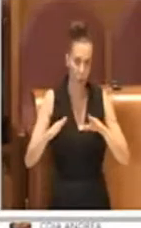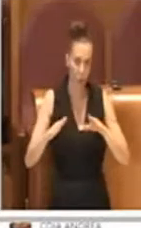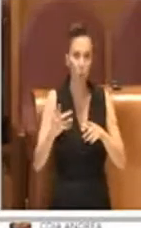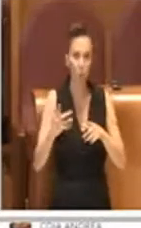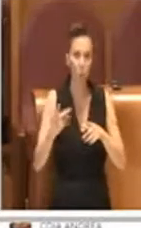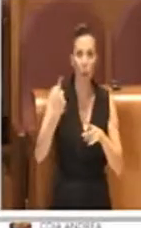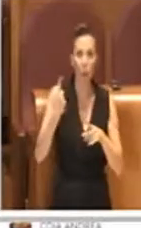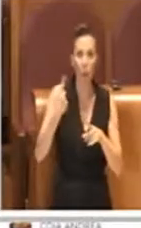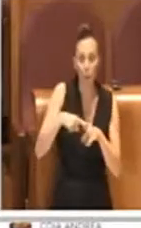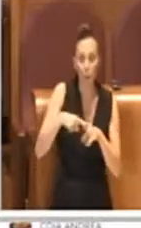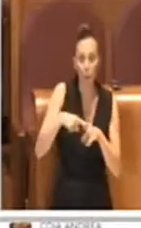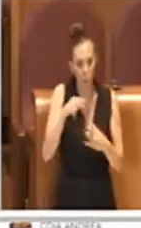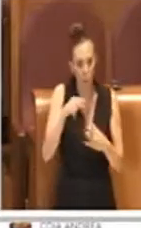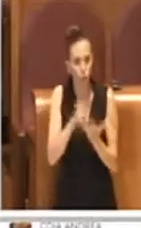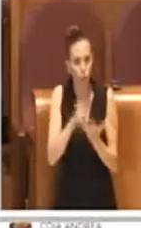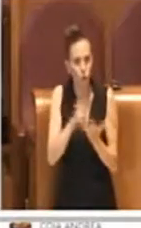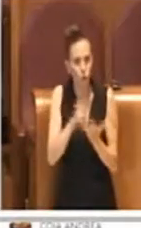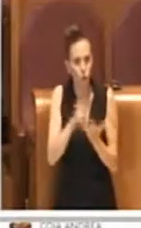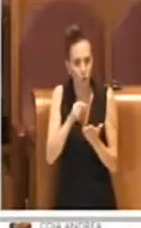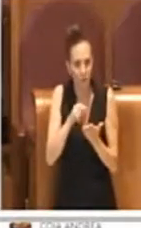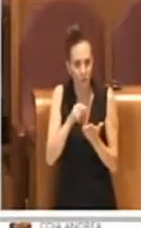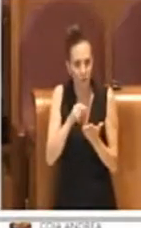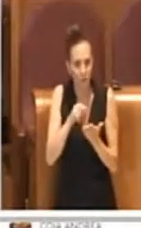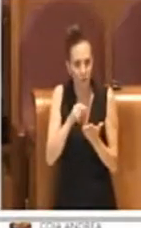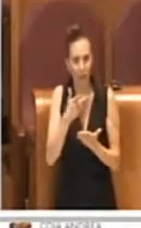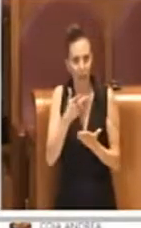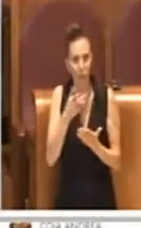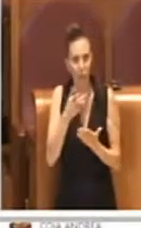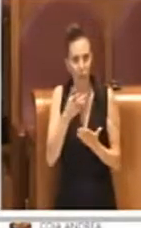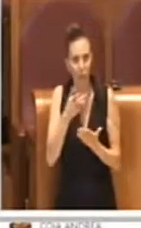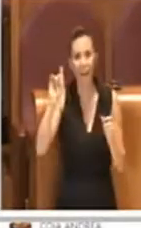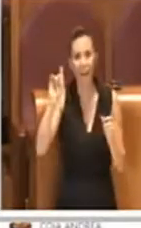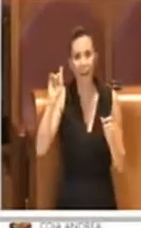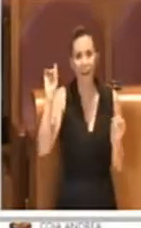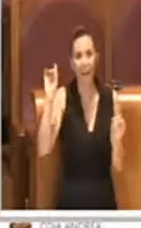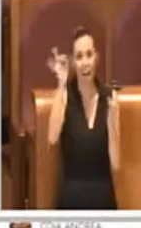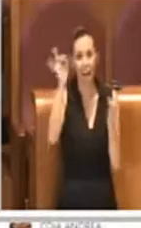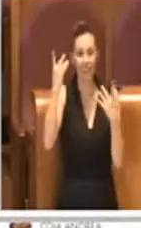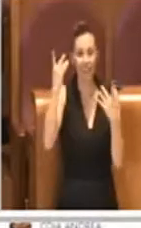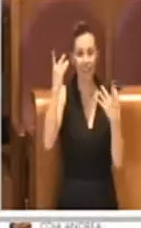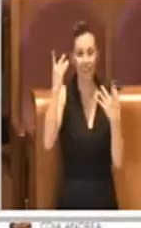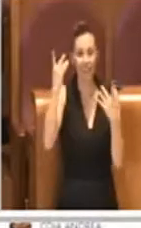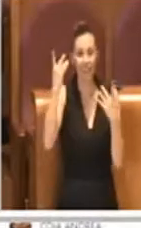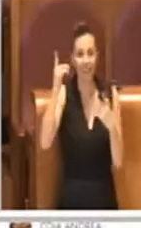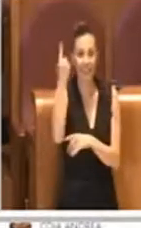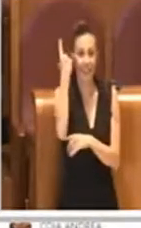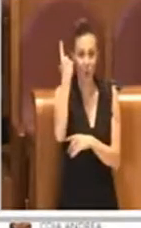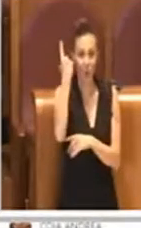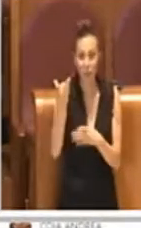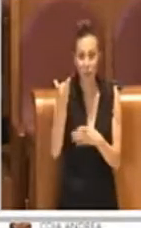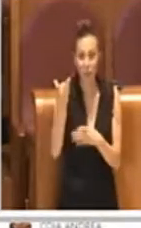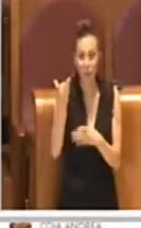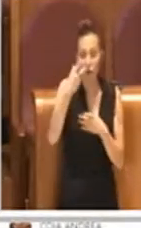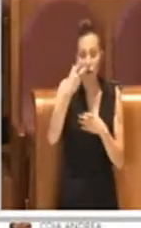dagli eventi straordinari che ci hanno toccato e coinvolto